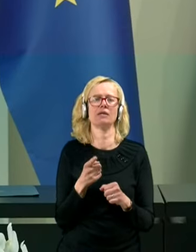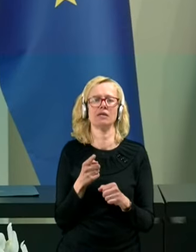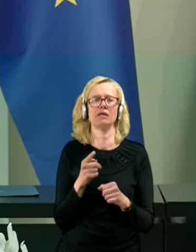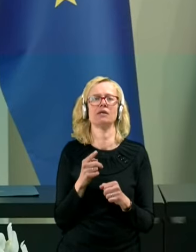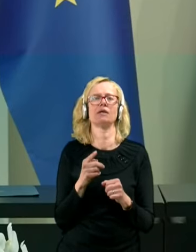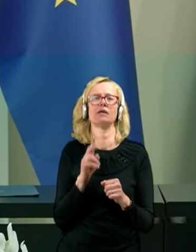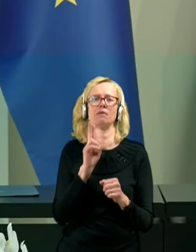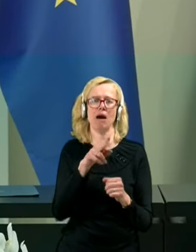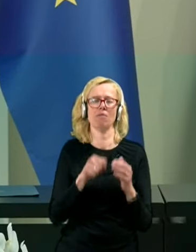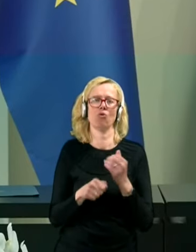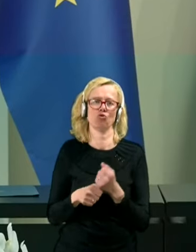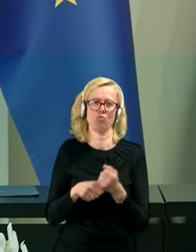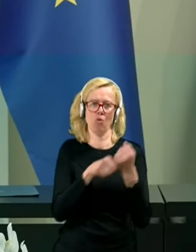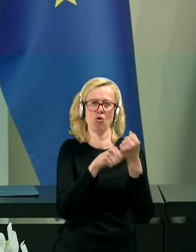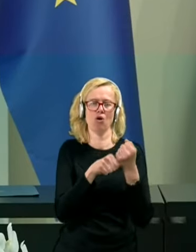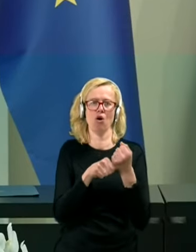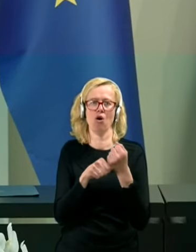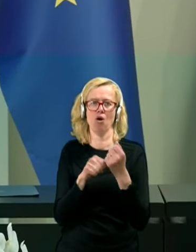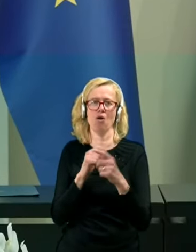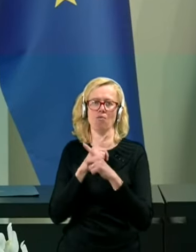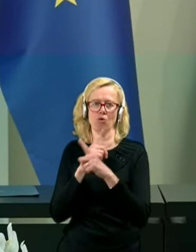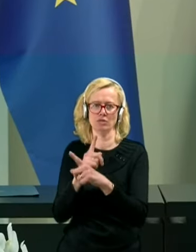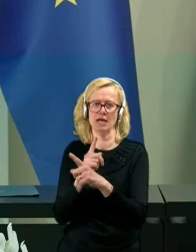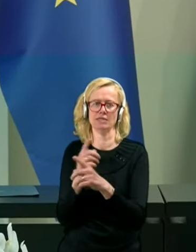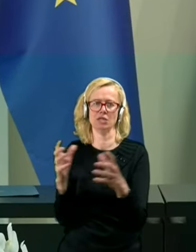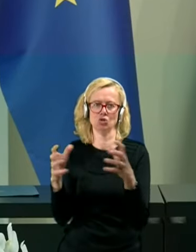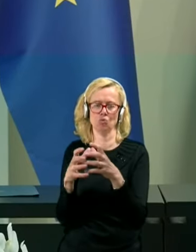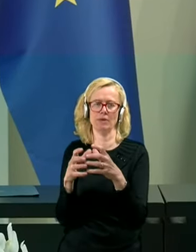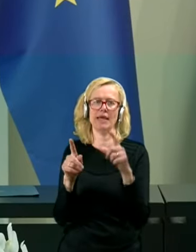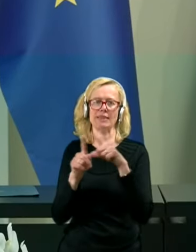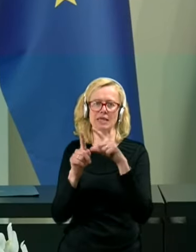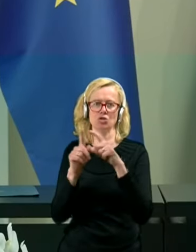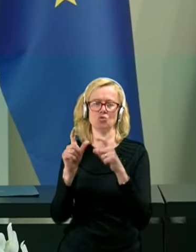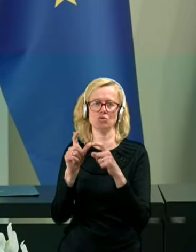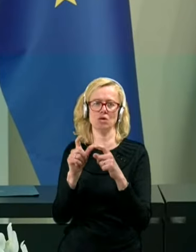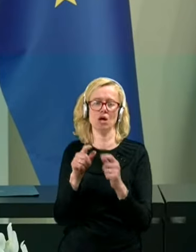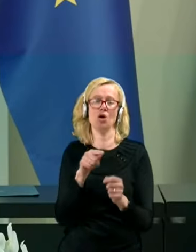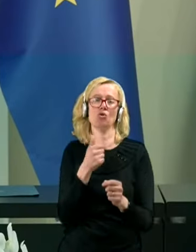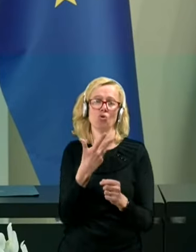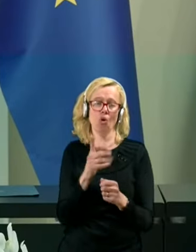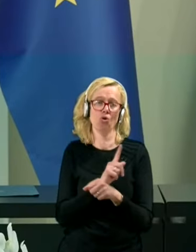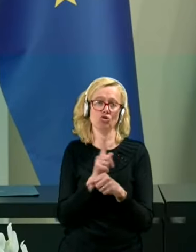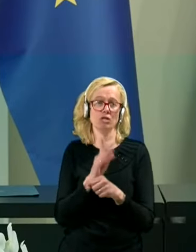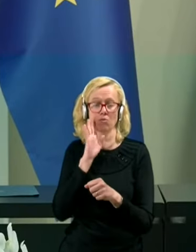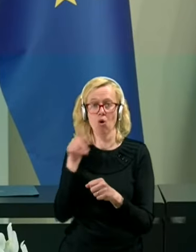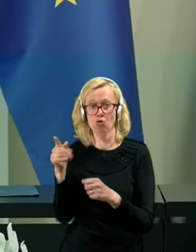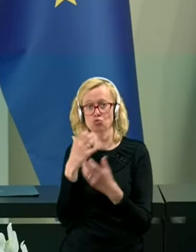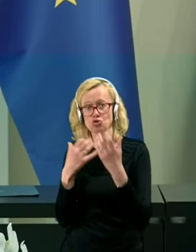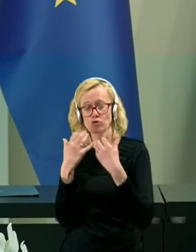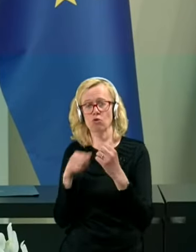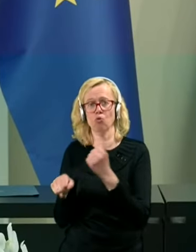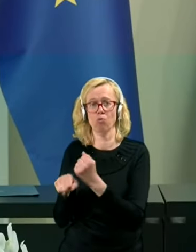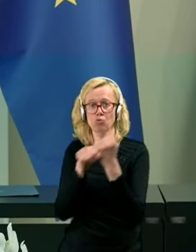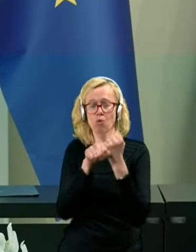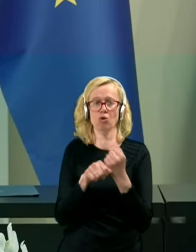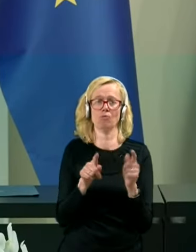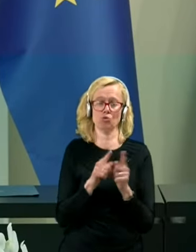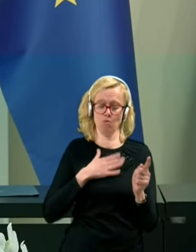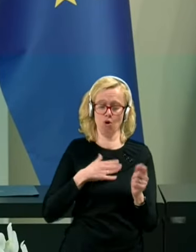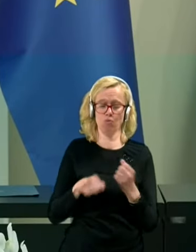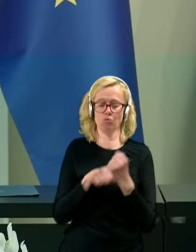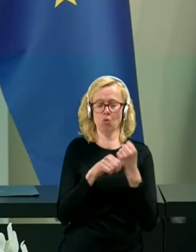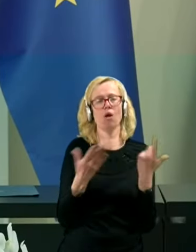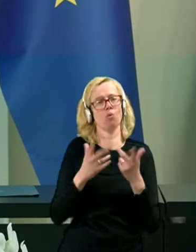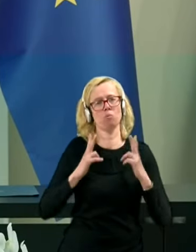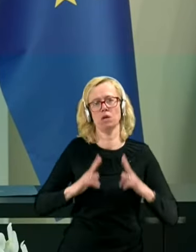skupine DESUS. In dokler bo užijo v podporo poslanske skupine DESUS in mojo podporo, lahko mirno dobro dela naprej,